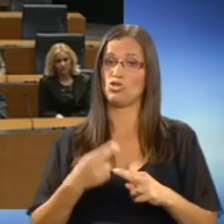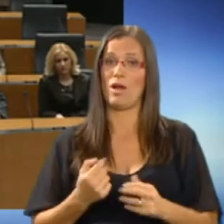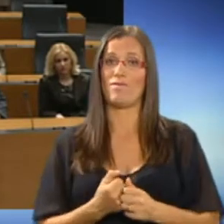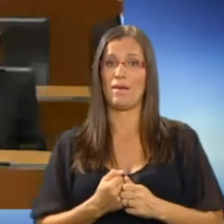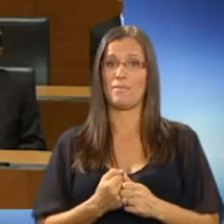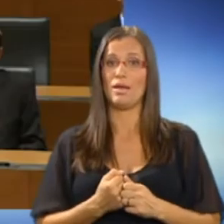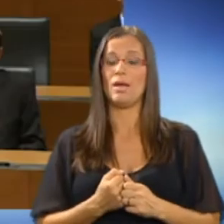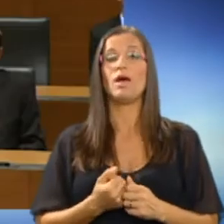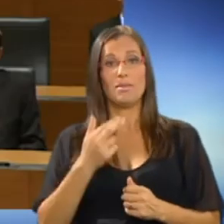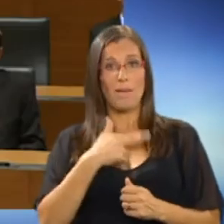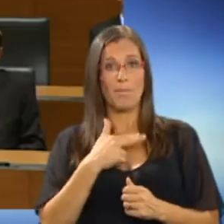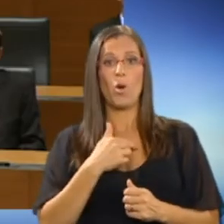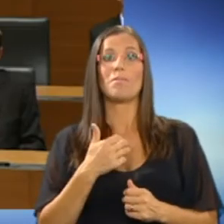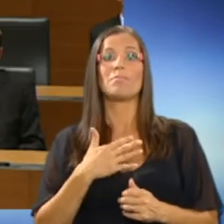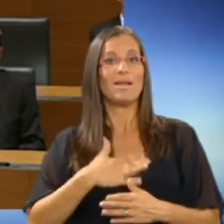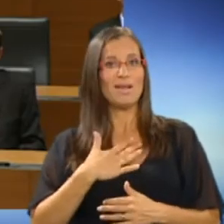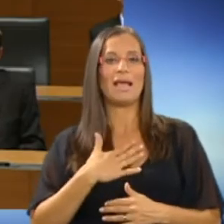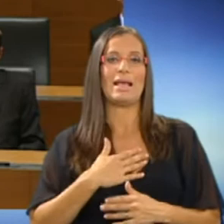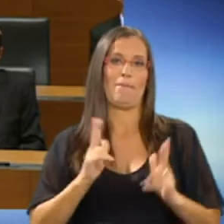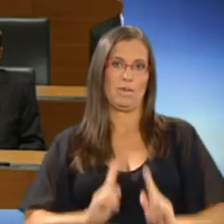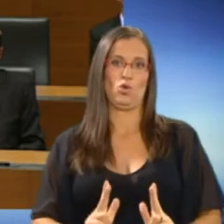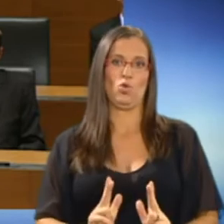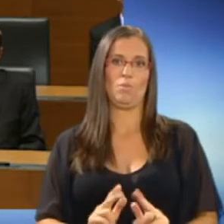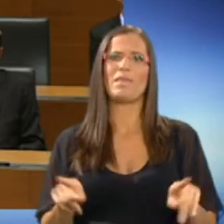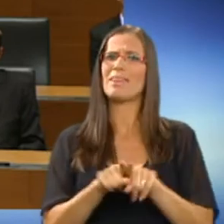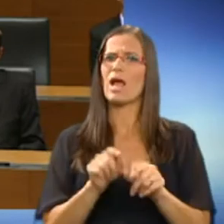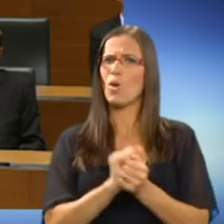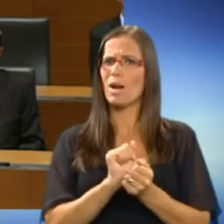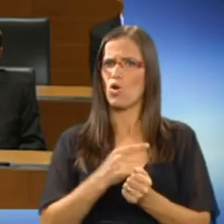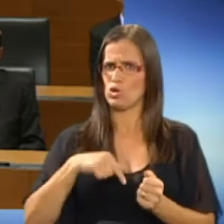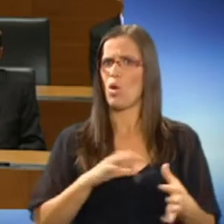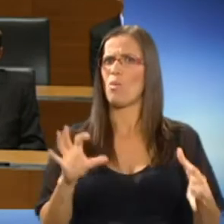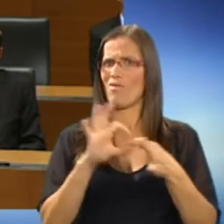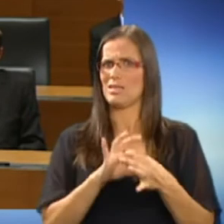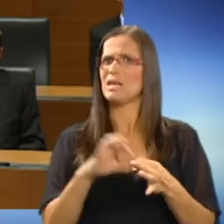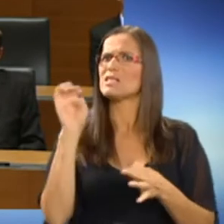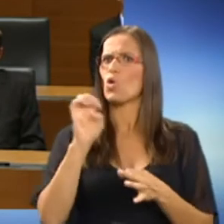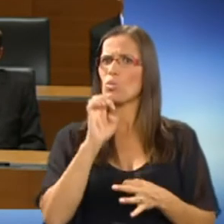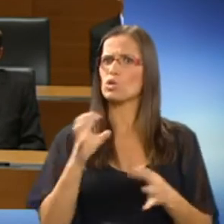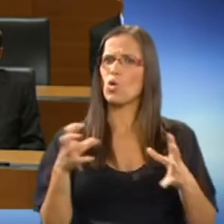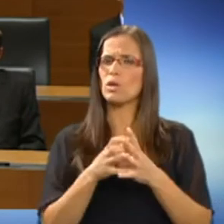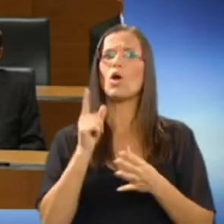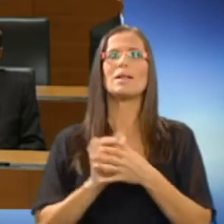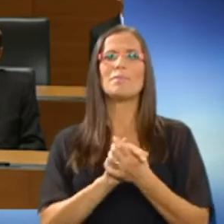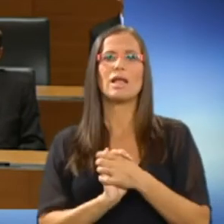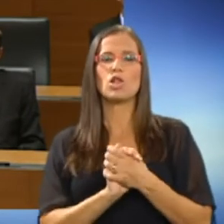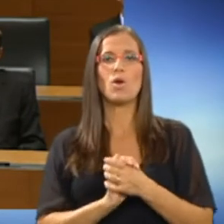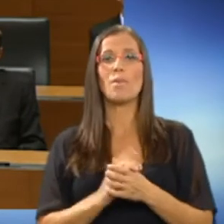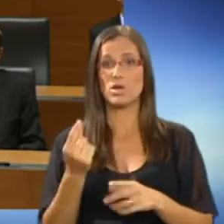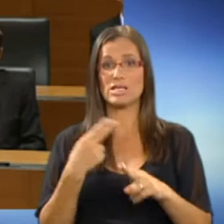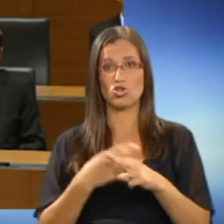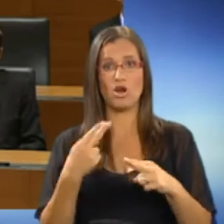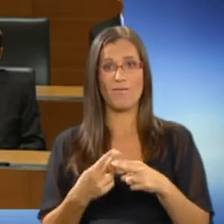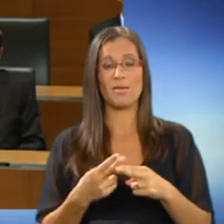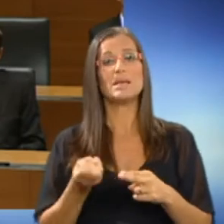Uživamo v privilegiju miru. Enakopravno smo povezani z Evropsko unijo in prijateljujemo z državami, s